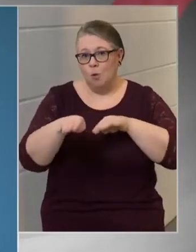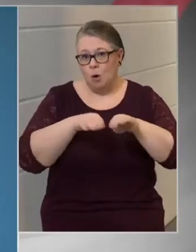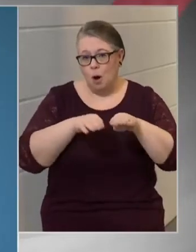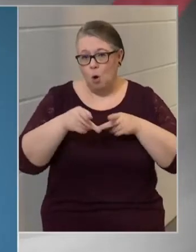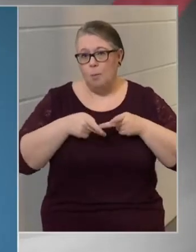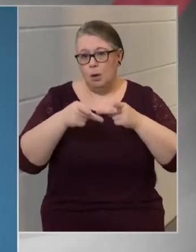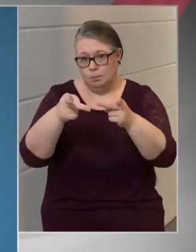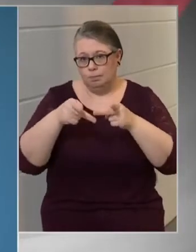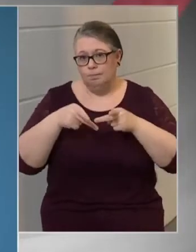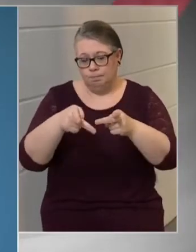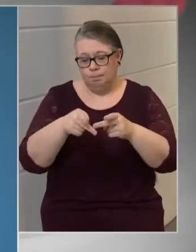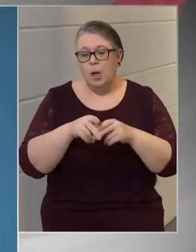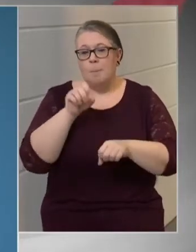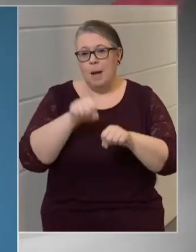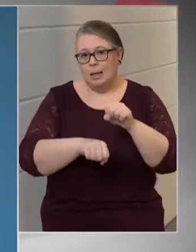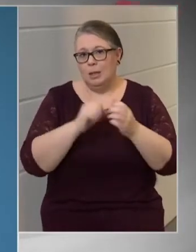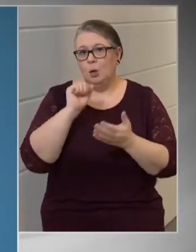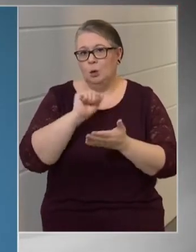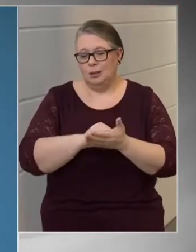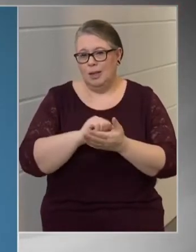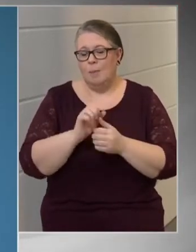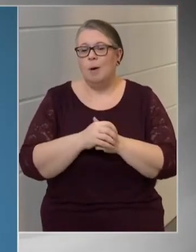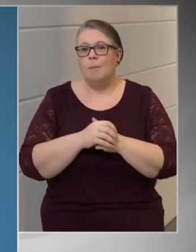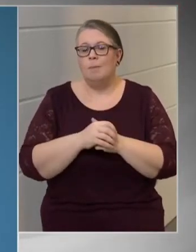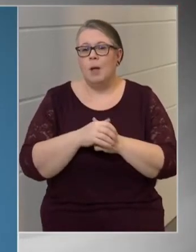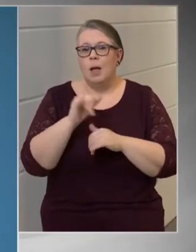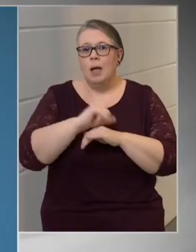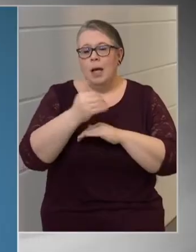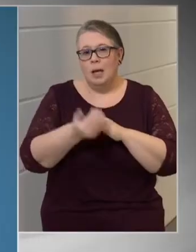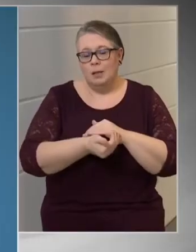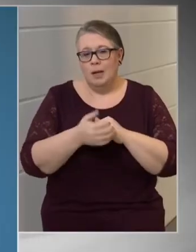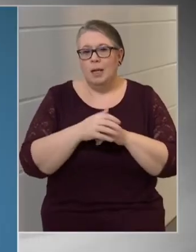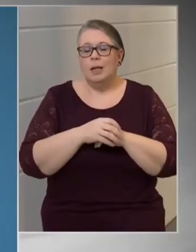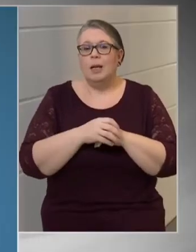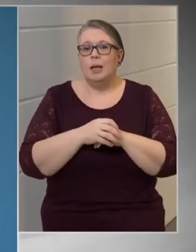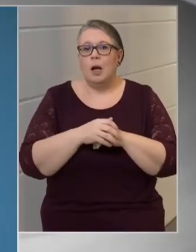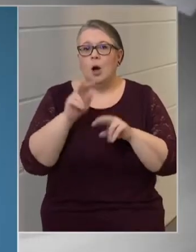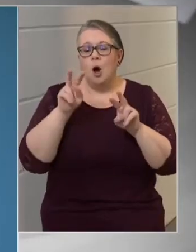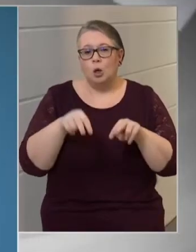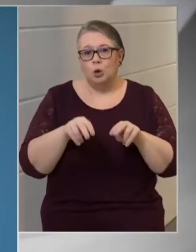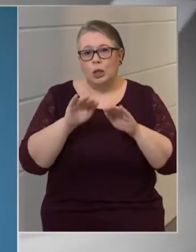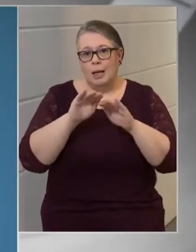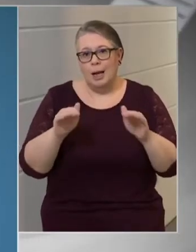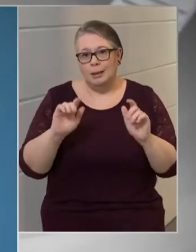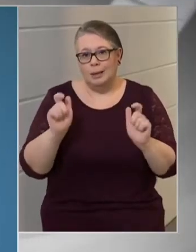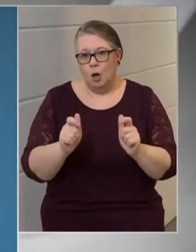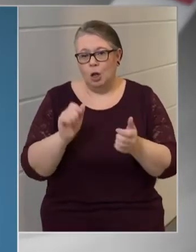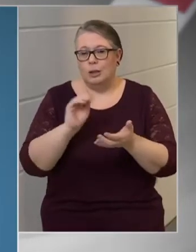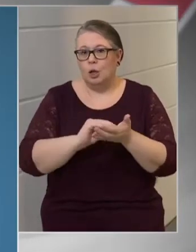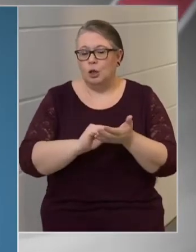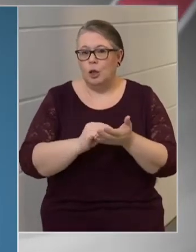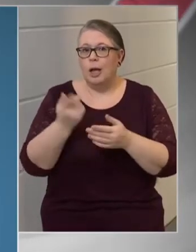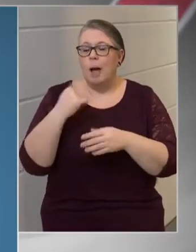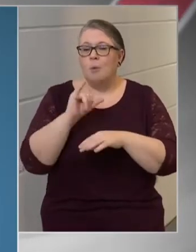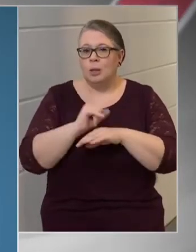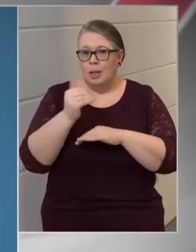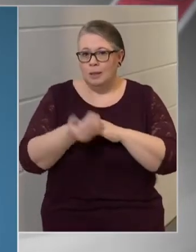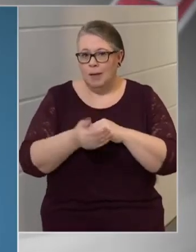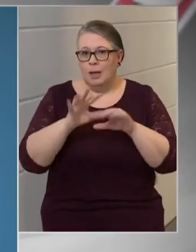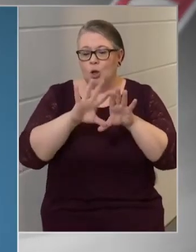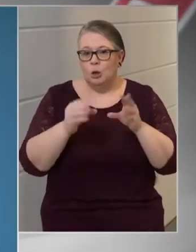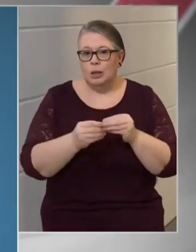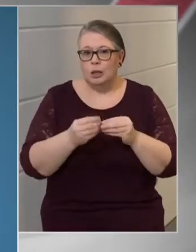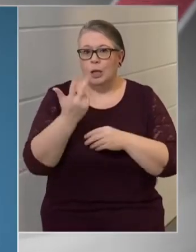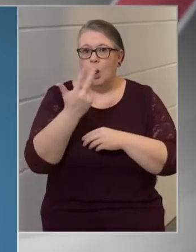tranzitálási szabályokat megszegőknek a száma. És a hétvégének a hatósági házi karantén adatai, az elmúlt hétvégén